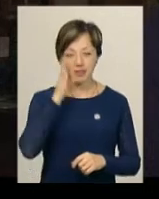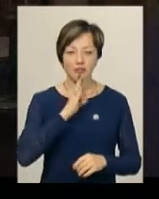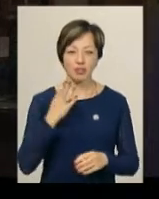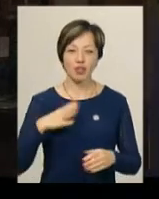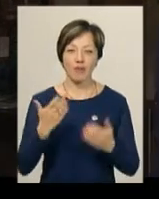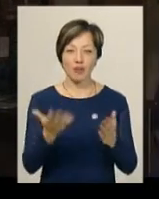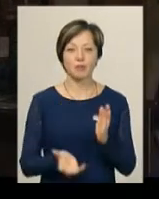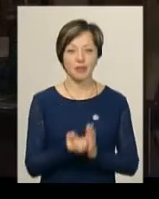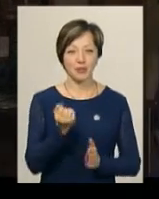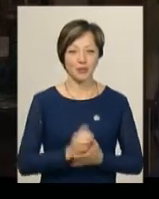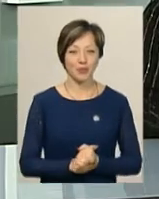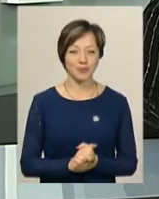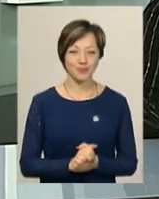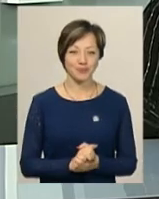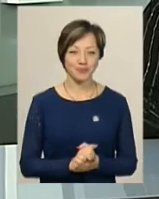вашу полкіпідтримку.